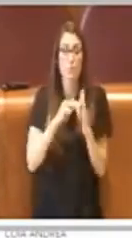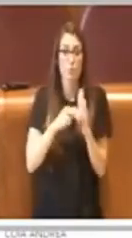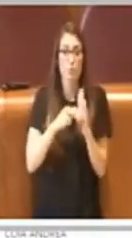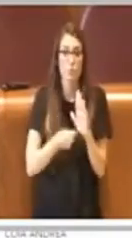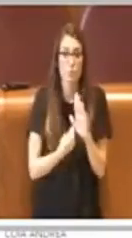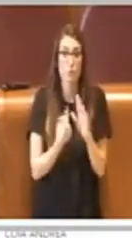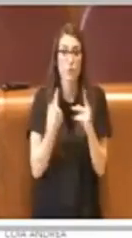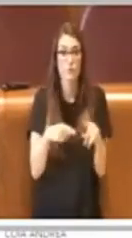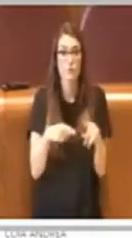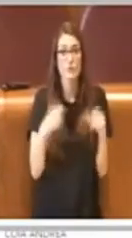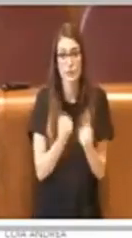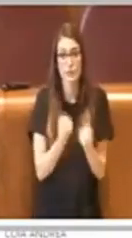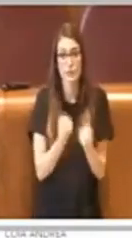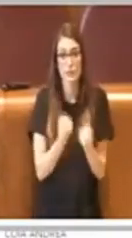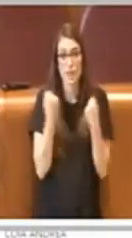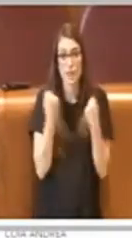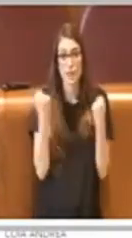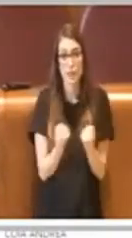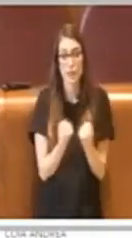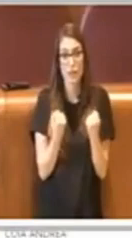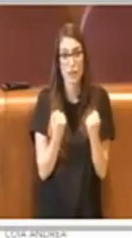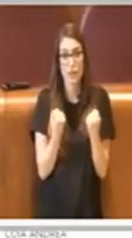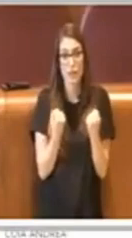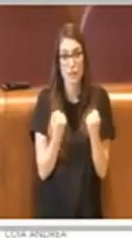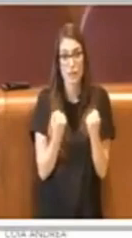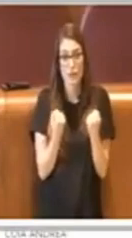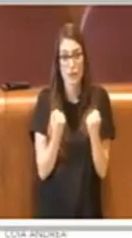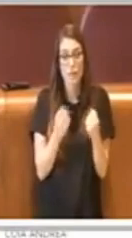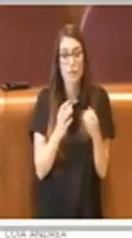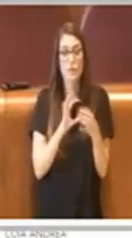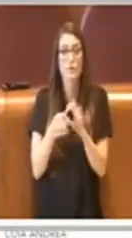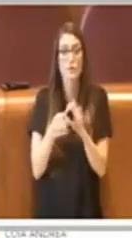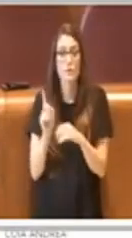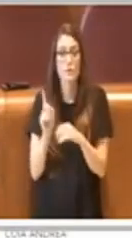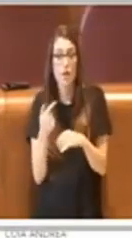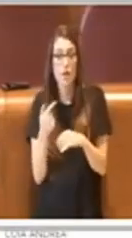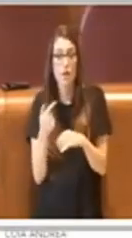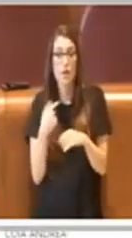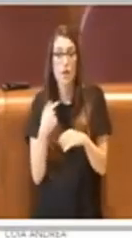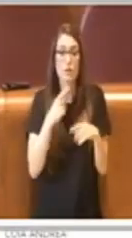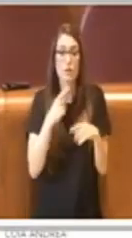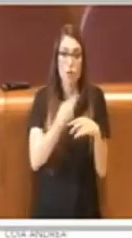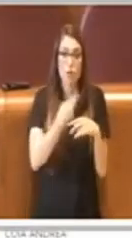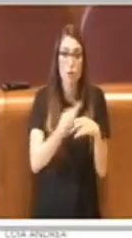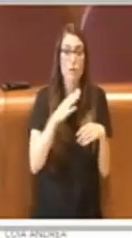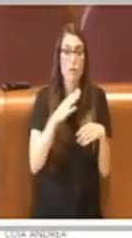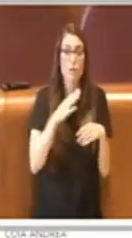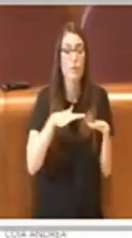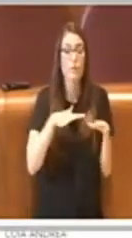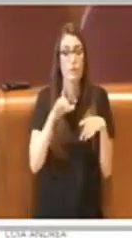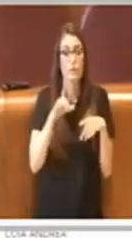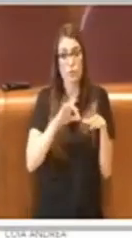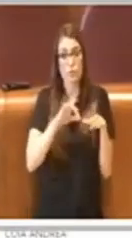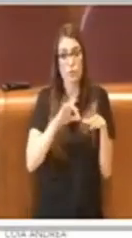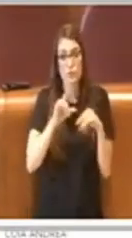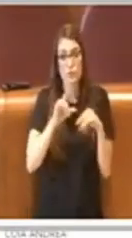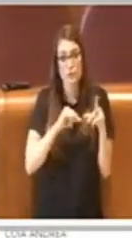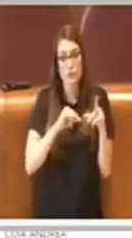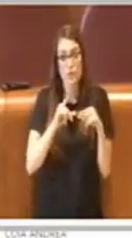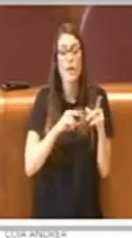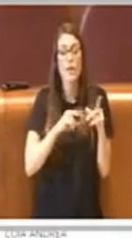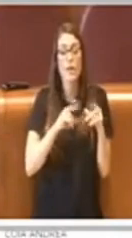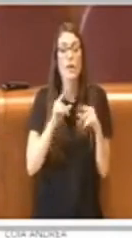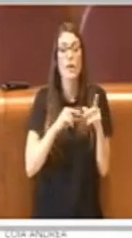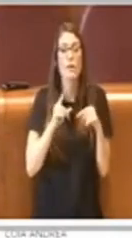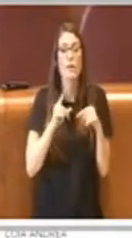questa iniziativa affinché appunto per portare anche noi, anche a nome del Movimento 5 Stelle e anche e soprattutto, come ha detto